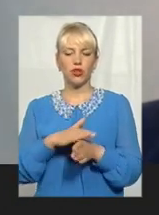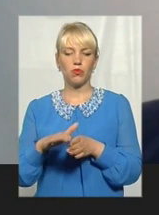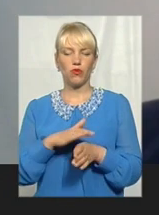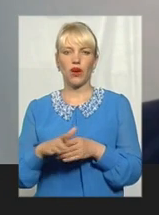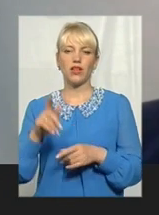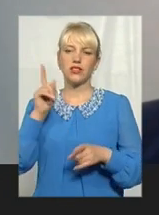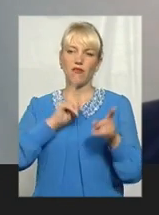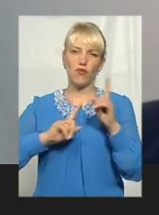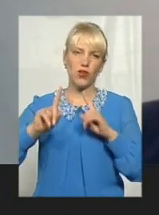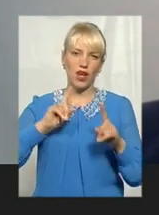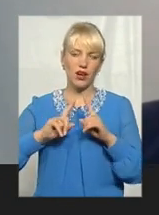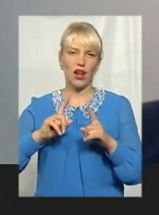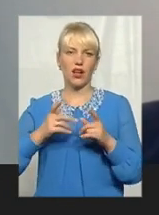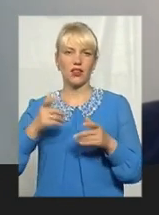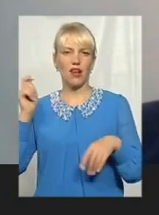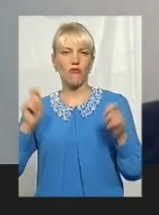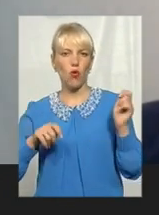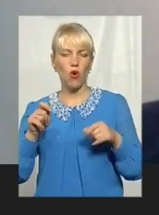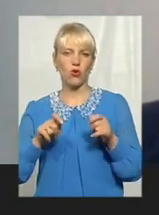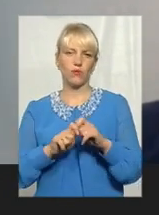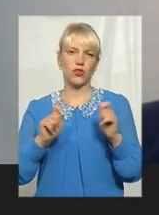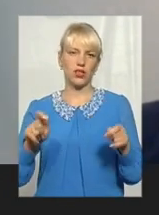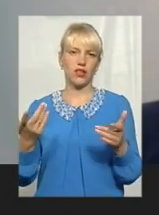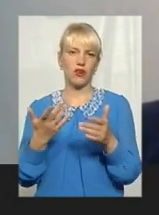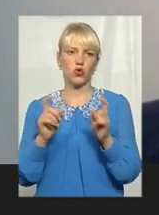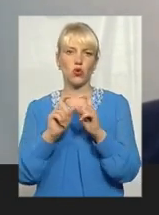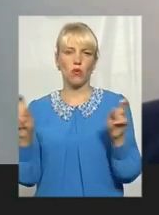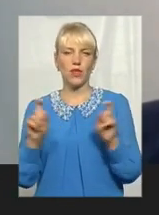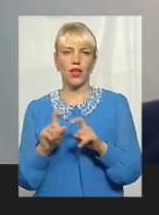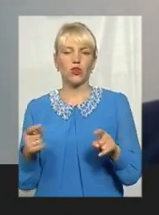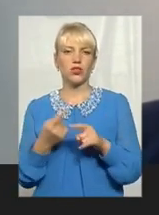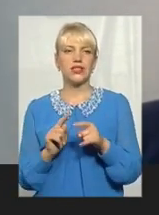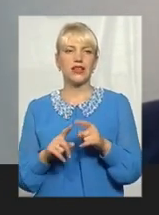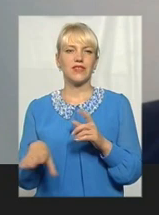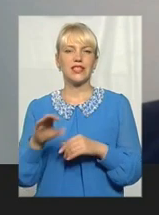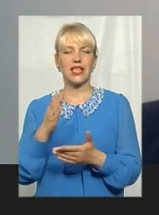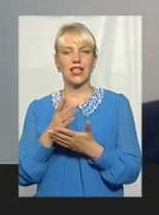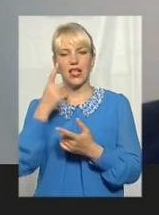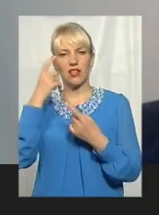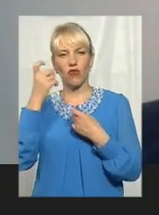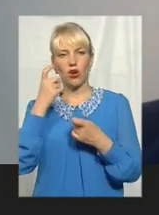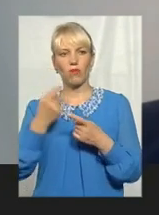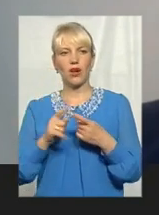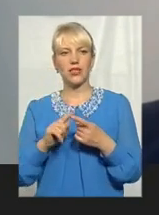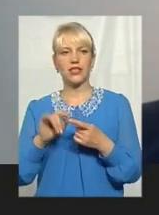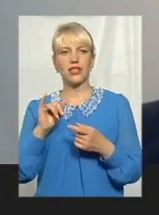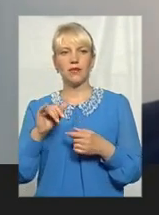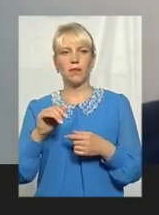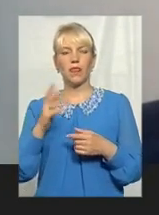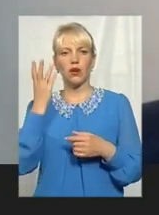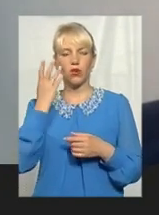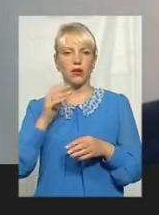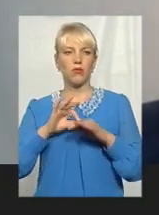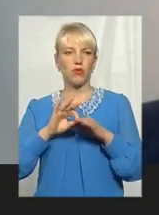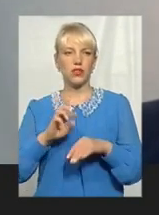нарада, відкриття якогось об'єкту, про це є інформація, а коли треба проводитися